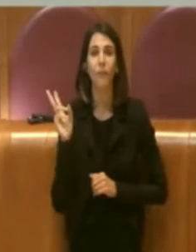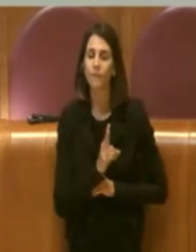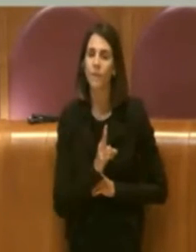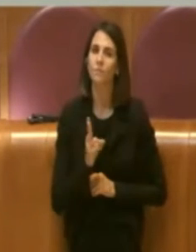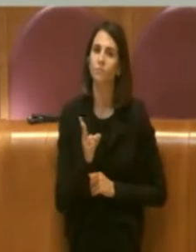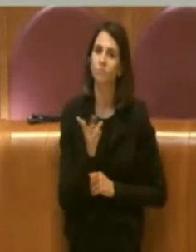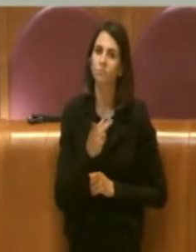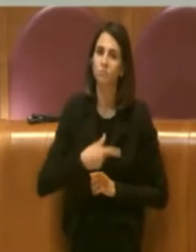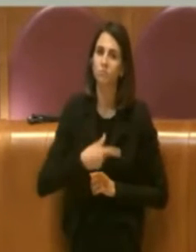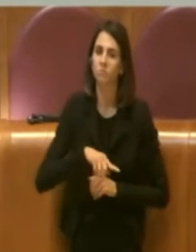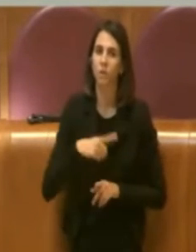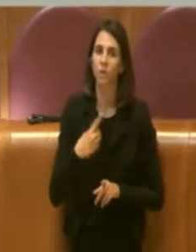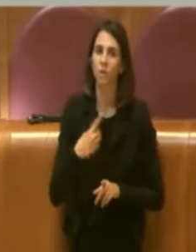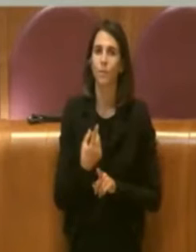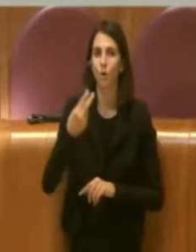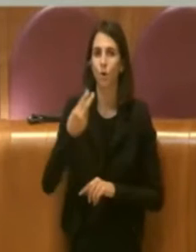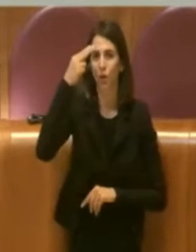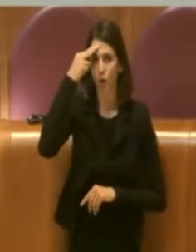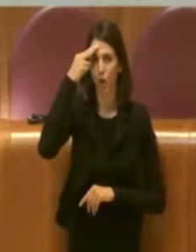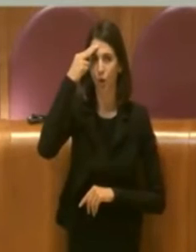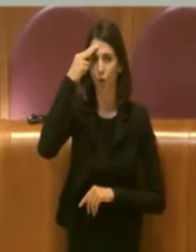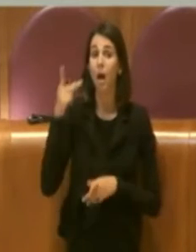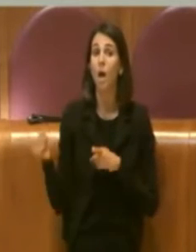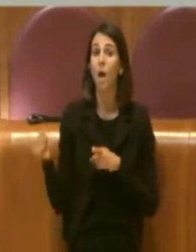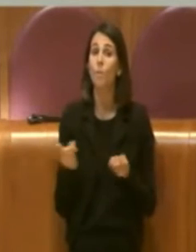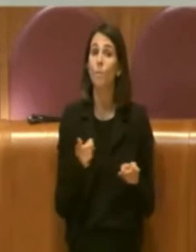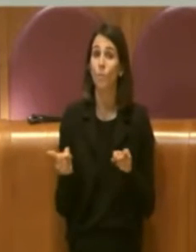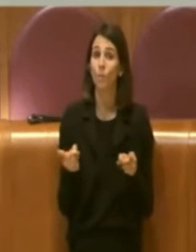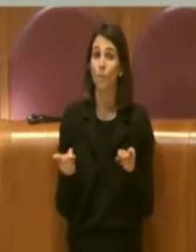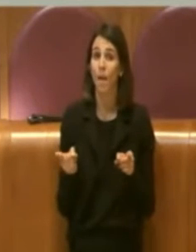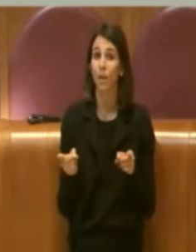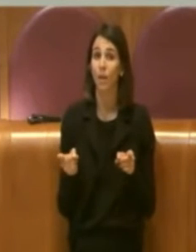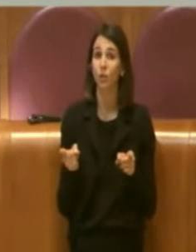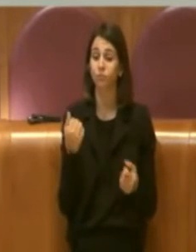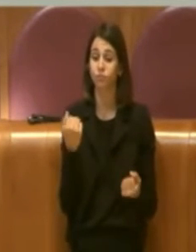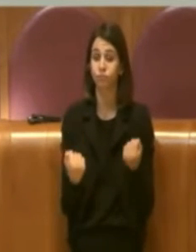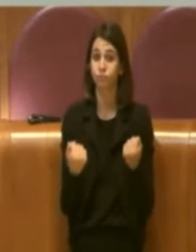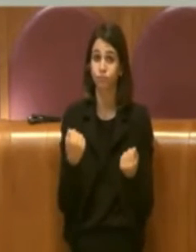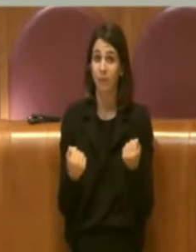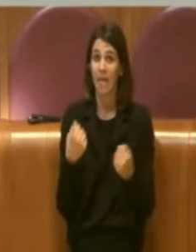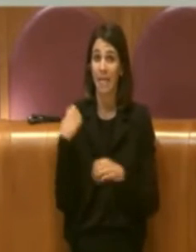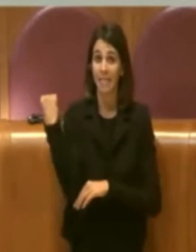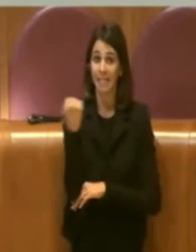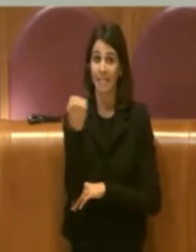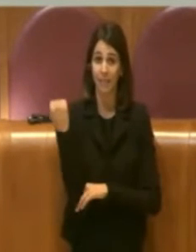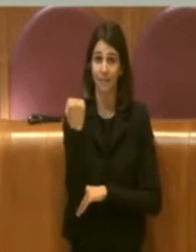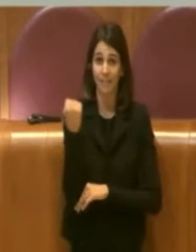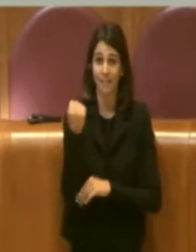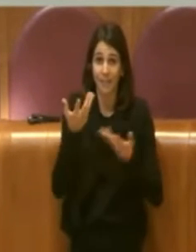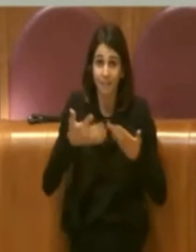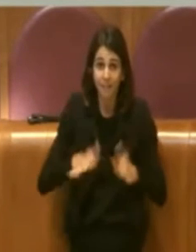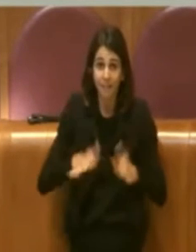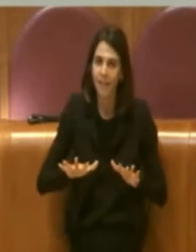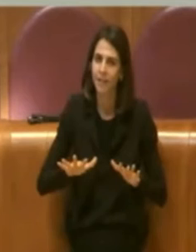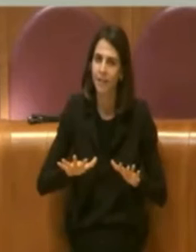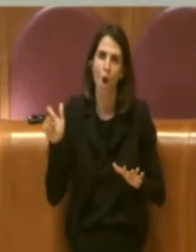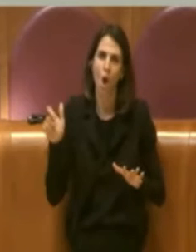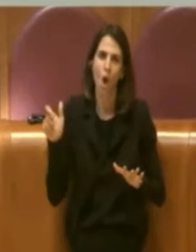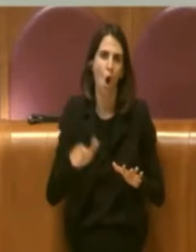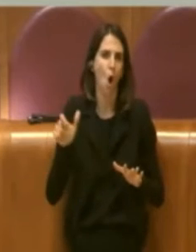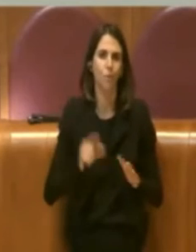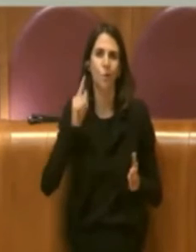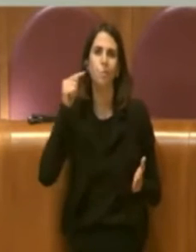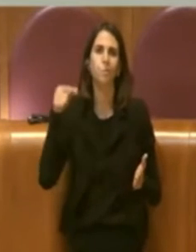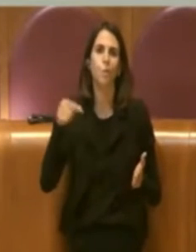ricordare rimane il fatto che quando ha terminato i servizi da espletare in quella giornata deve tornare nella propria rimessa